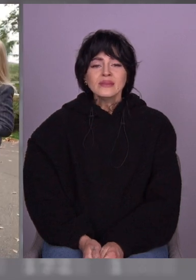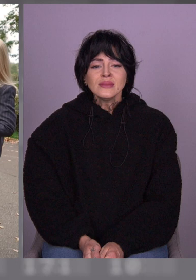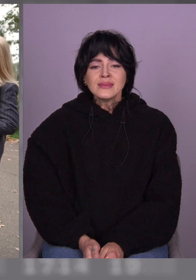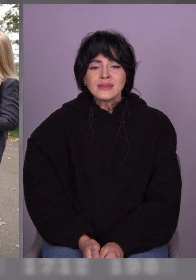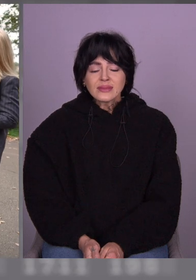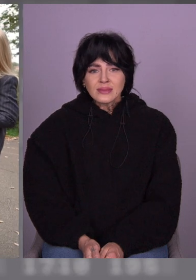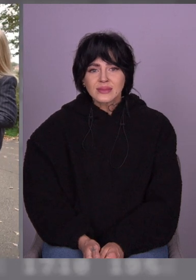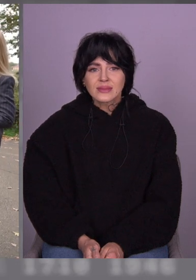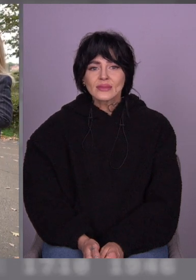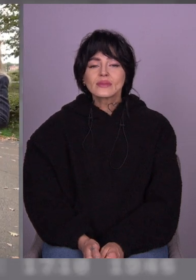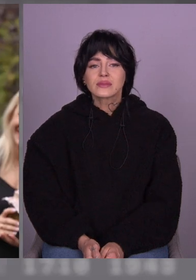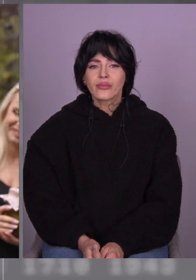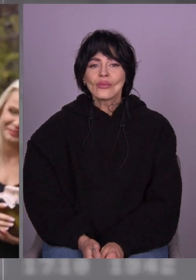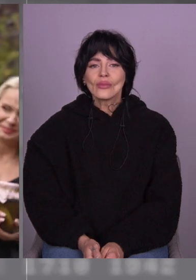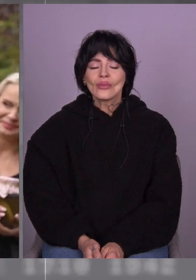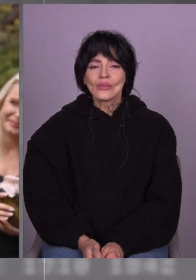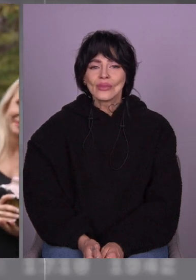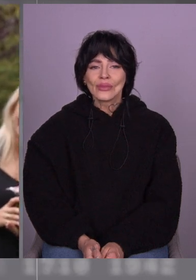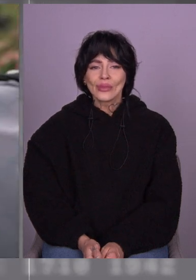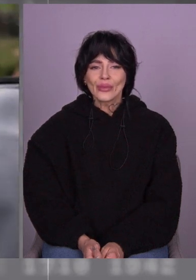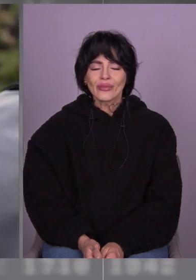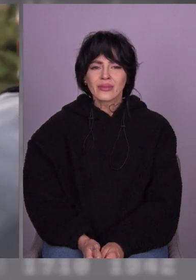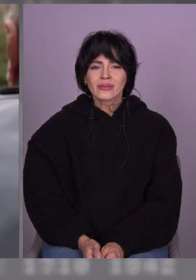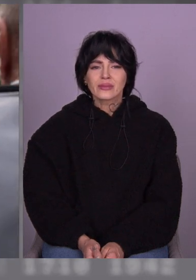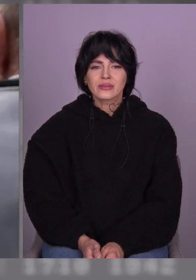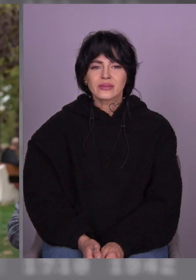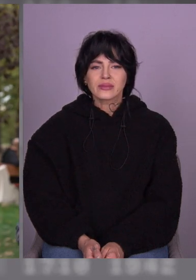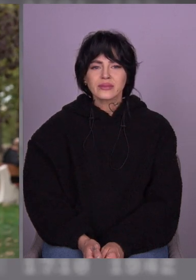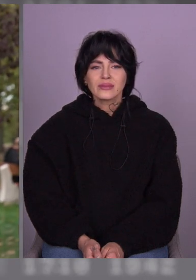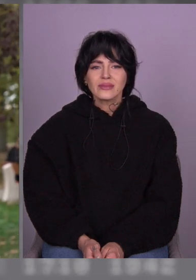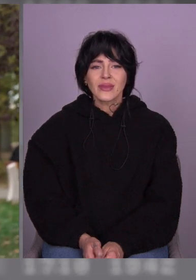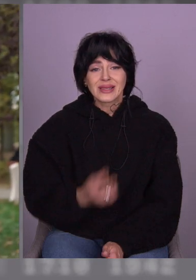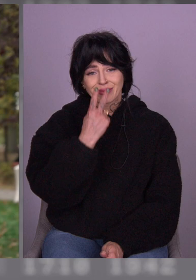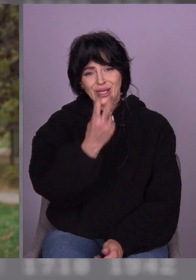Так, я на саму отримую тебе дойдусь.